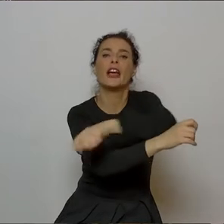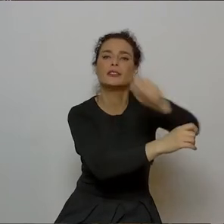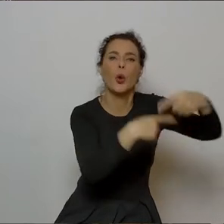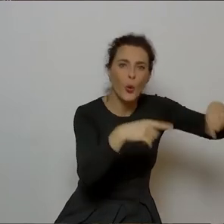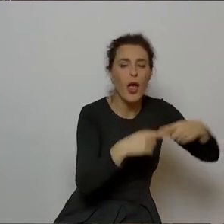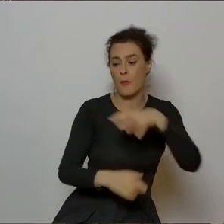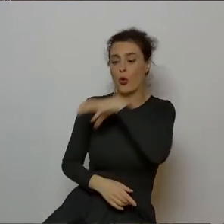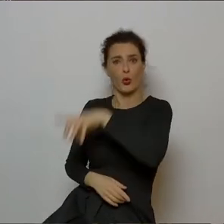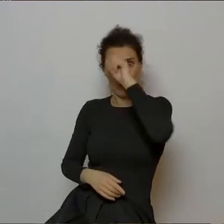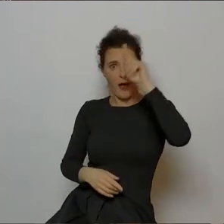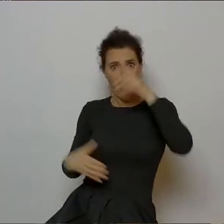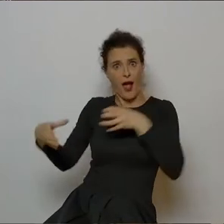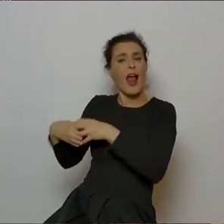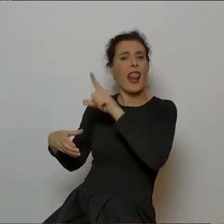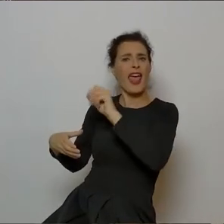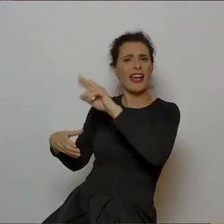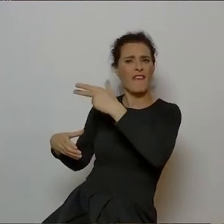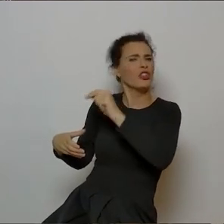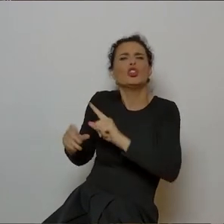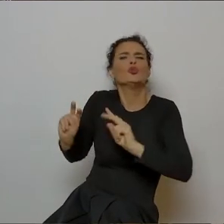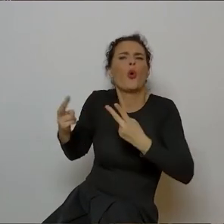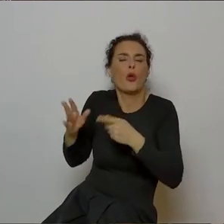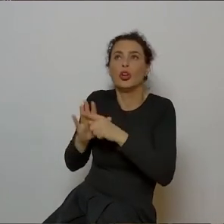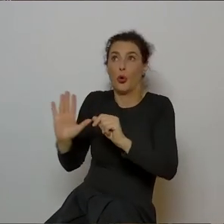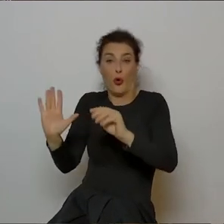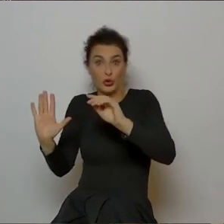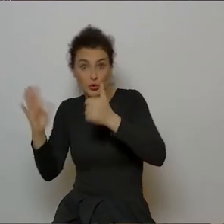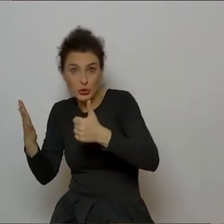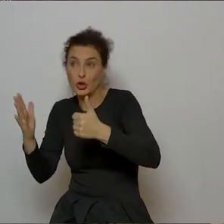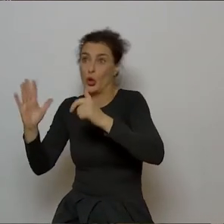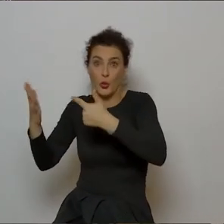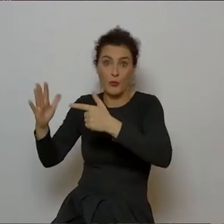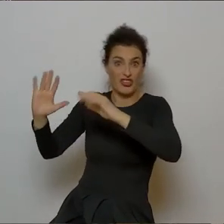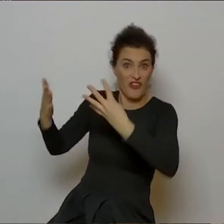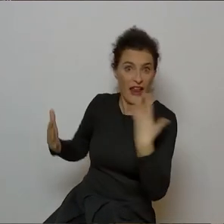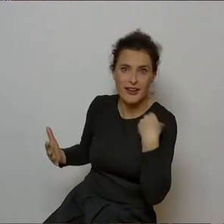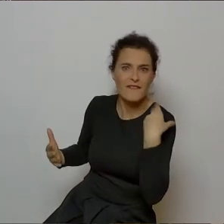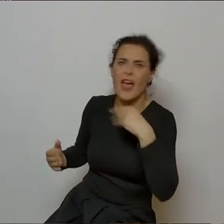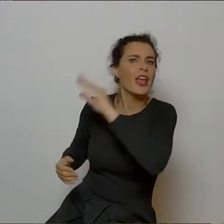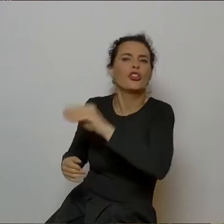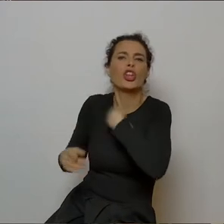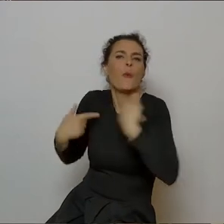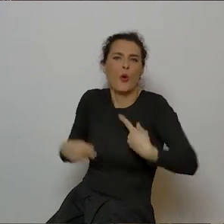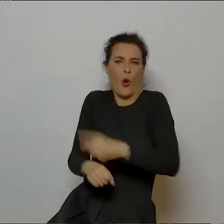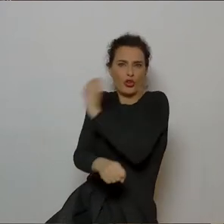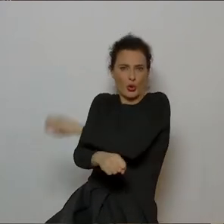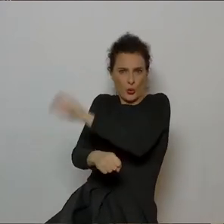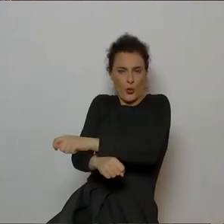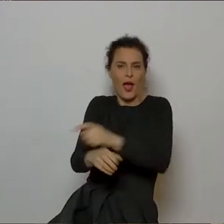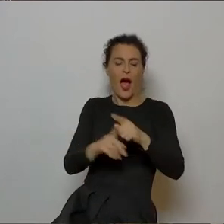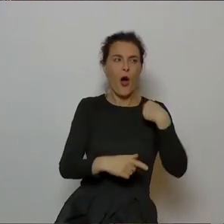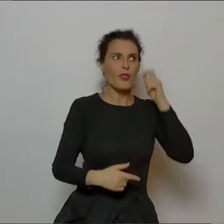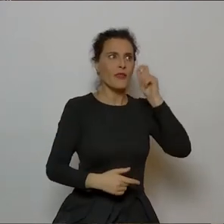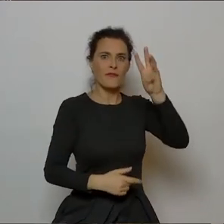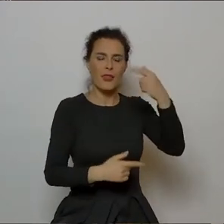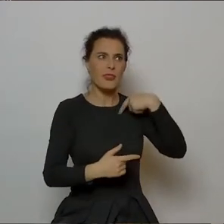jest nie wiadomo, czy to jest siódmy, ósmy, czy może jeszcze wcześniej czwarte, ale na pewno oni są jeszcze nieoszczeni, a ona ma jakąś taką wizję, że widzi